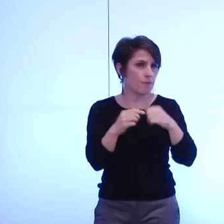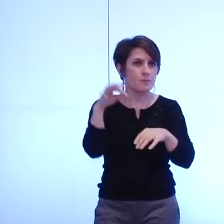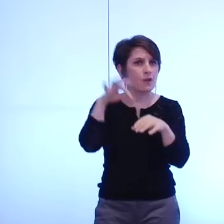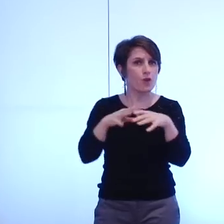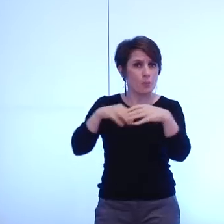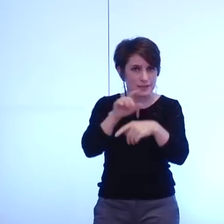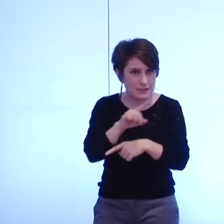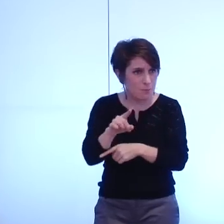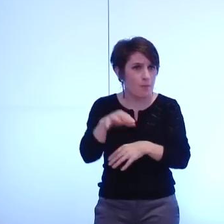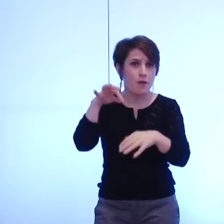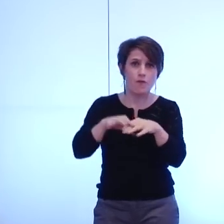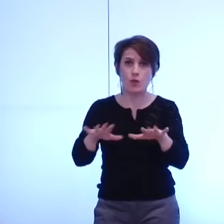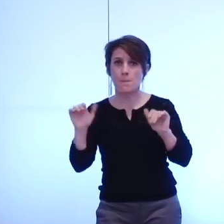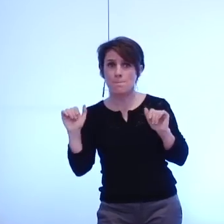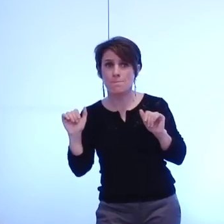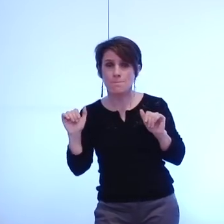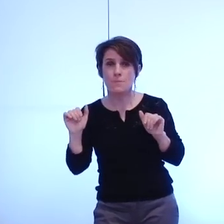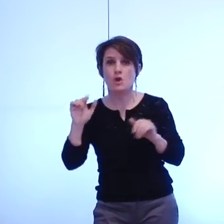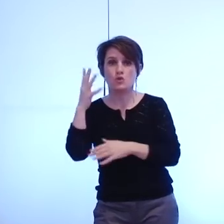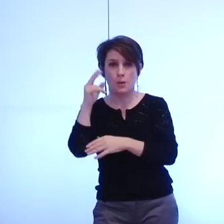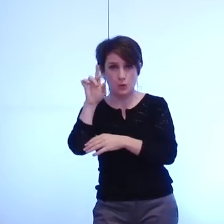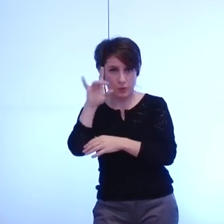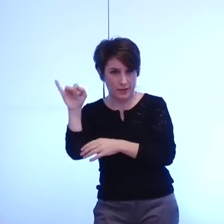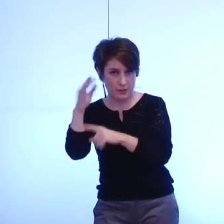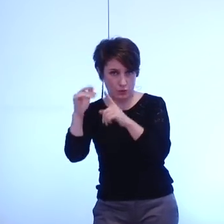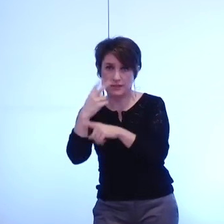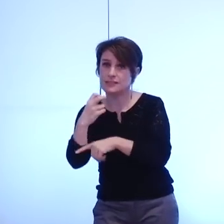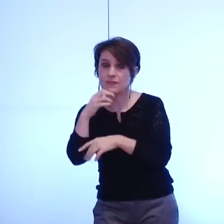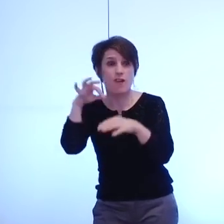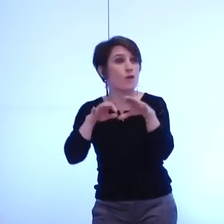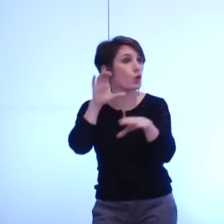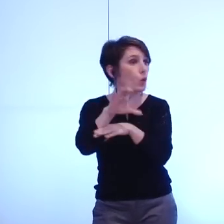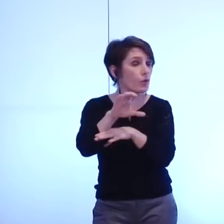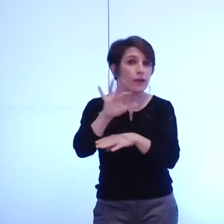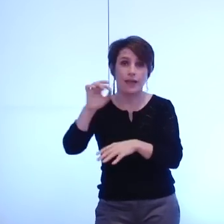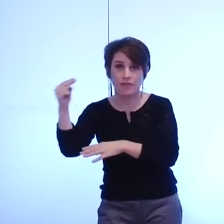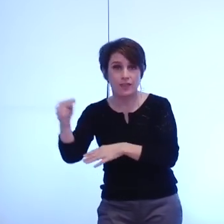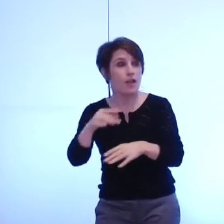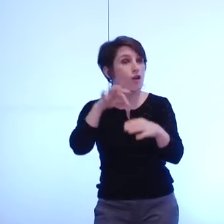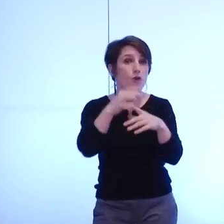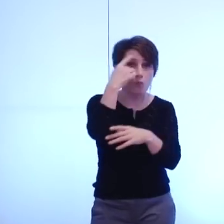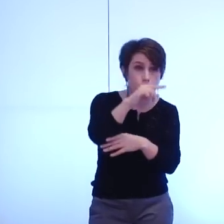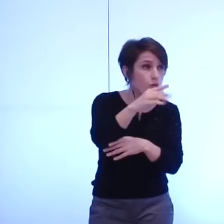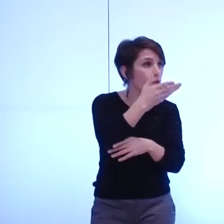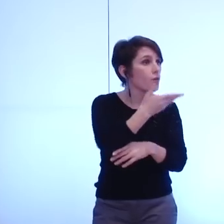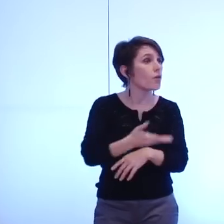qui s'abstient UMP UDI société civile qui est contre le FN qui est pour